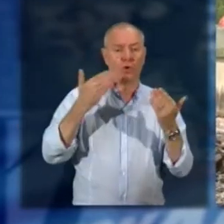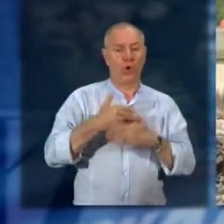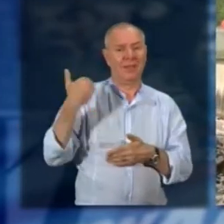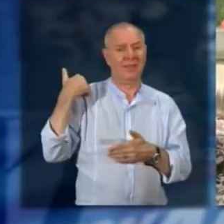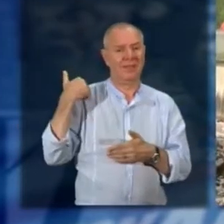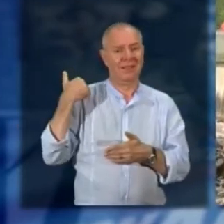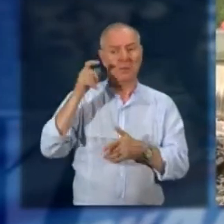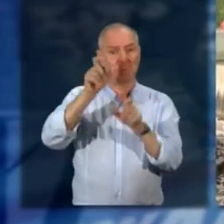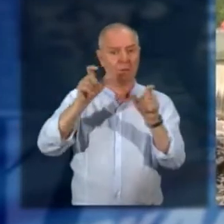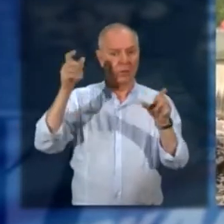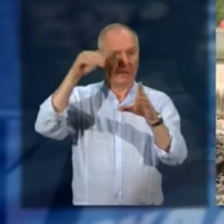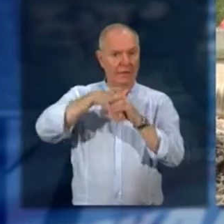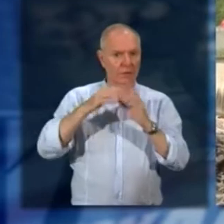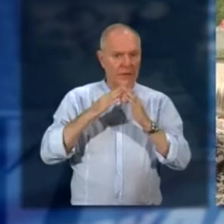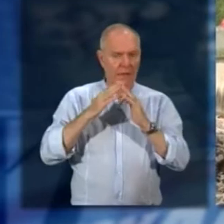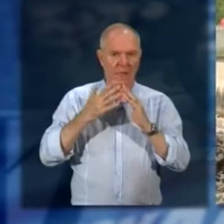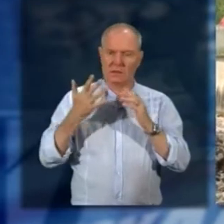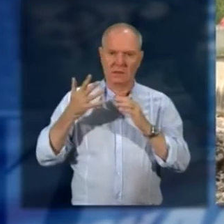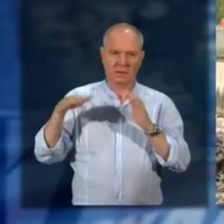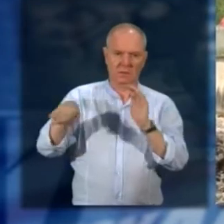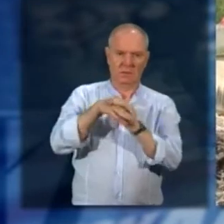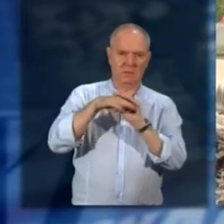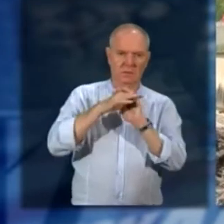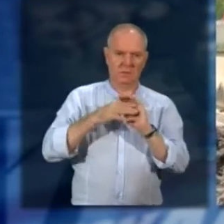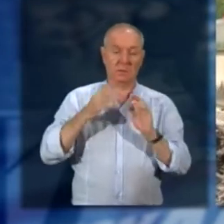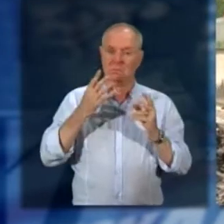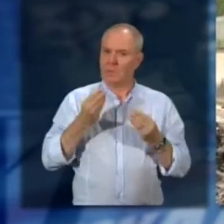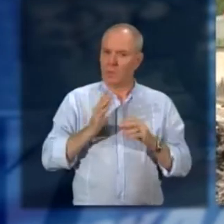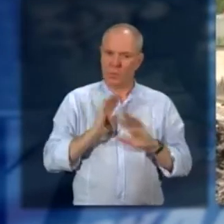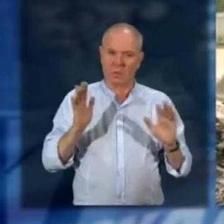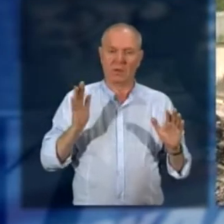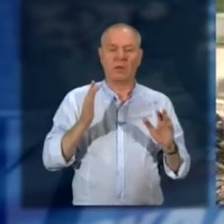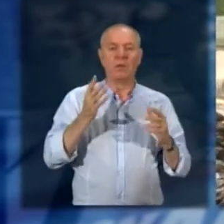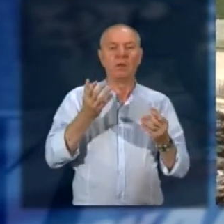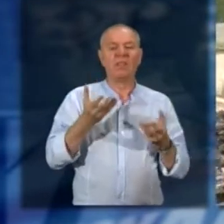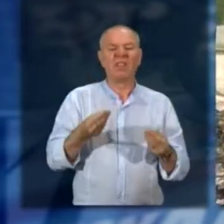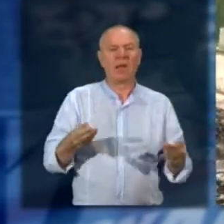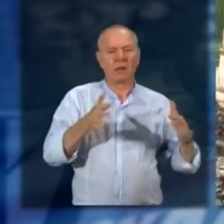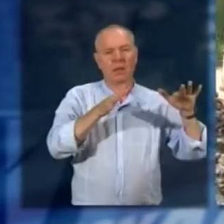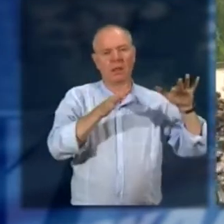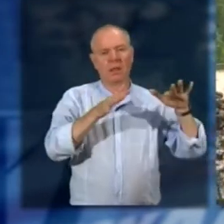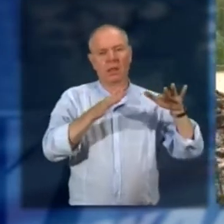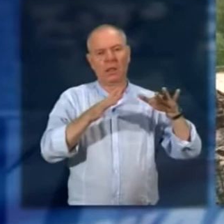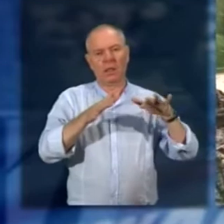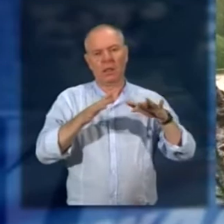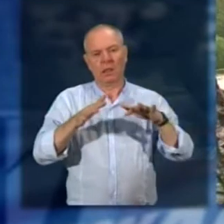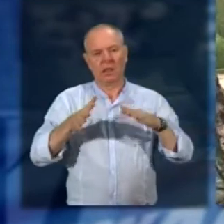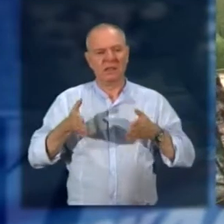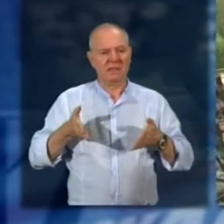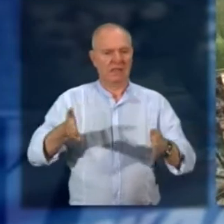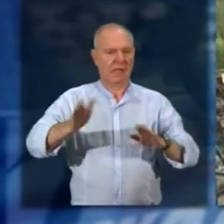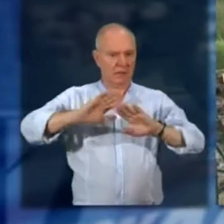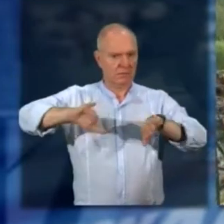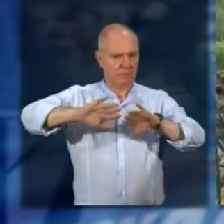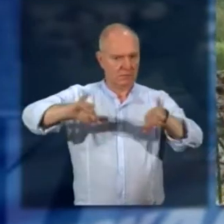con le persone che sono state anche evacuate. Tanta paura, per fortuna pochi danni, la strada poi è stata sgombrata dai